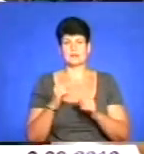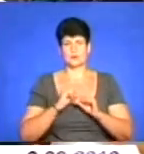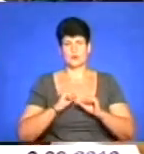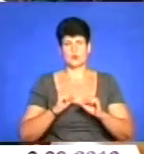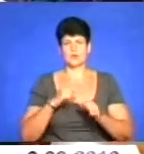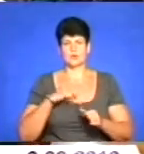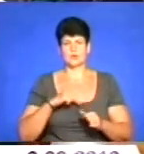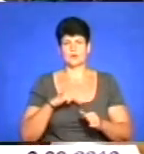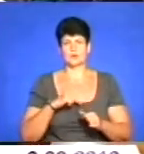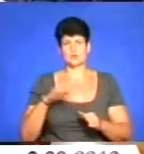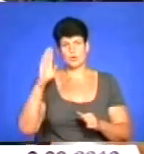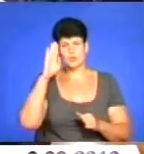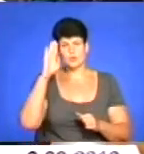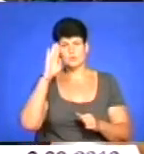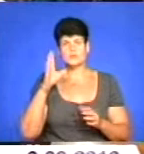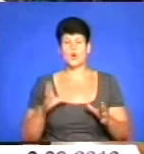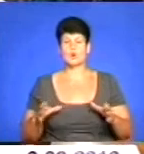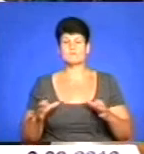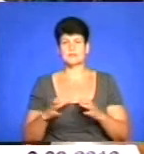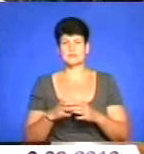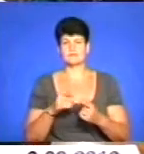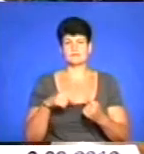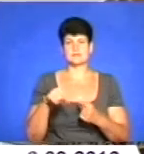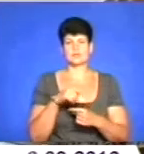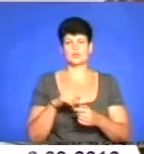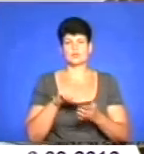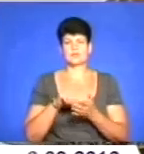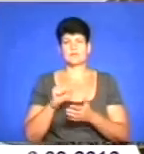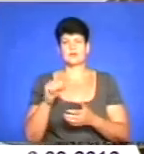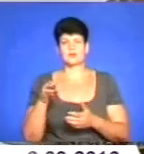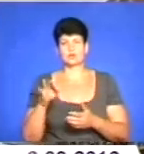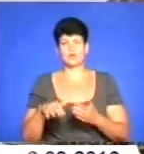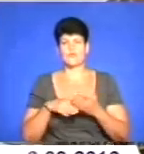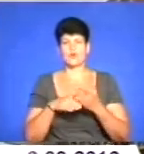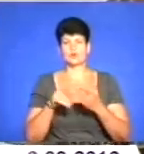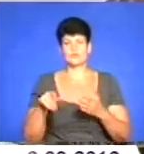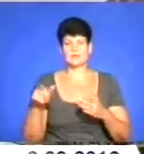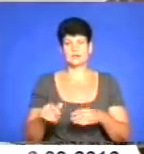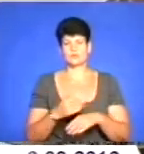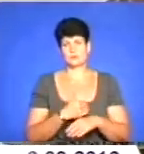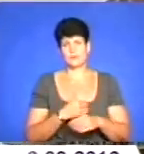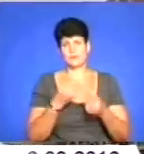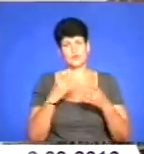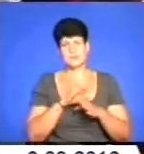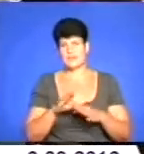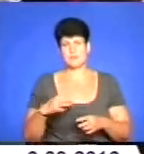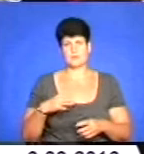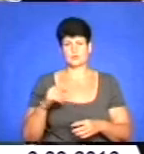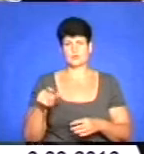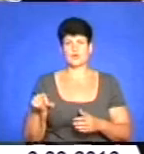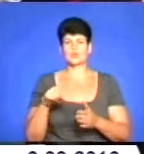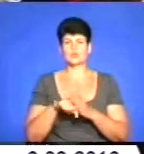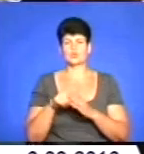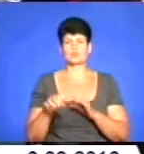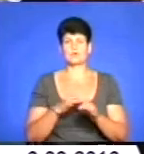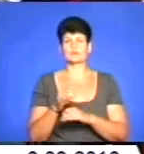Проєкт «Кілька хоробрих хлопців» об'єднав навколо себе учасників АТО, волонтерів, добровольців і просто небайдужих громадян. Суть проєкту